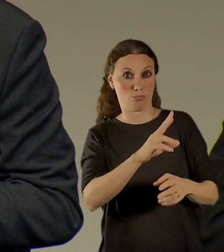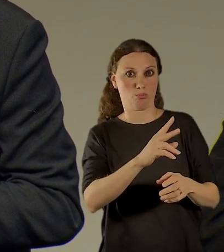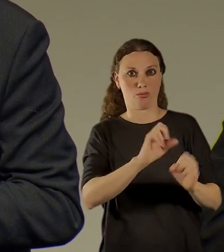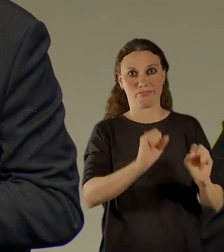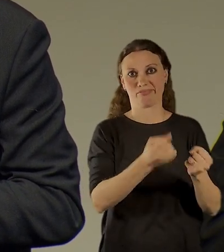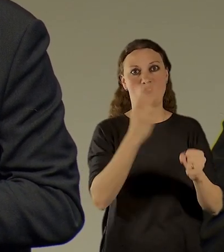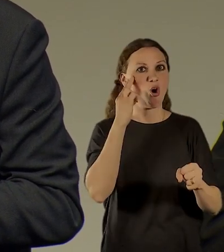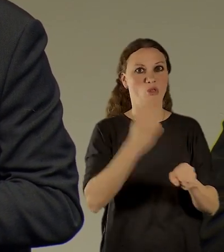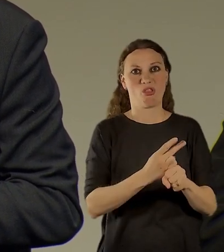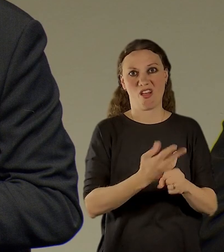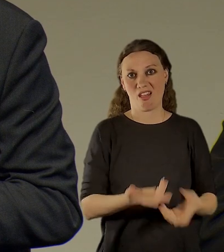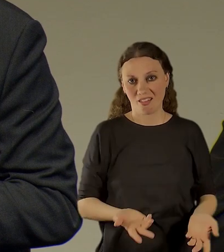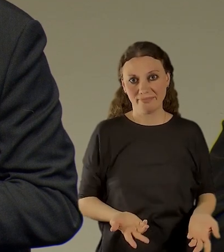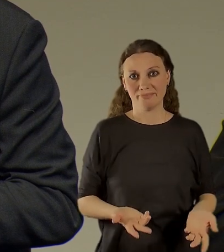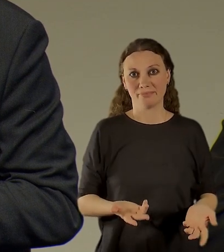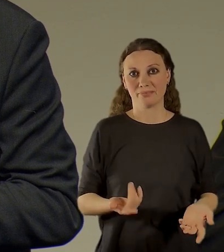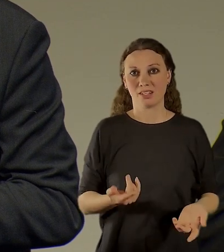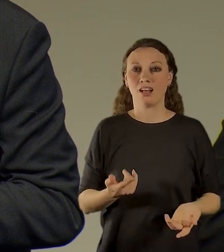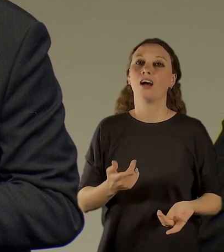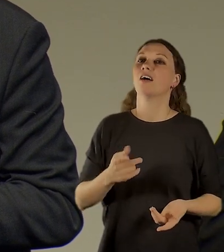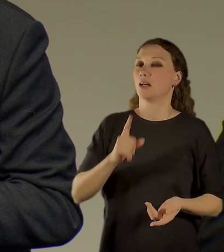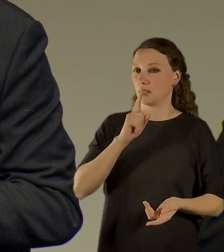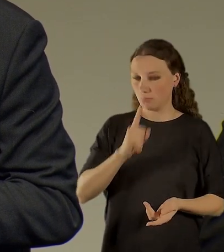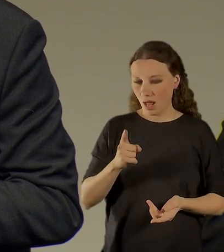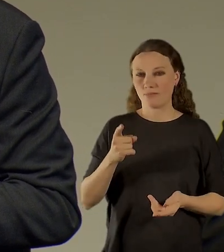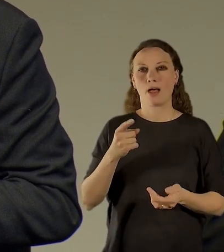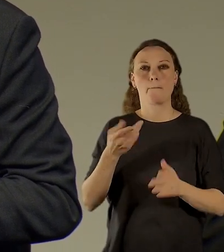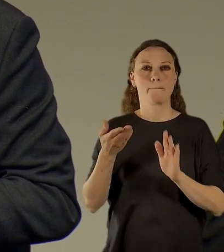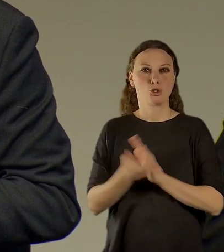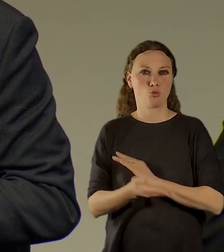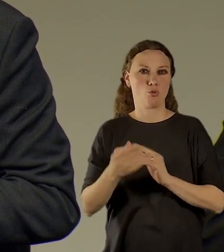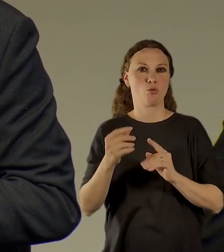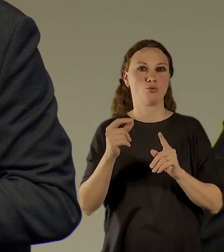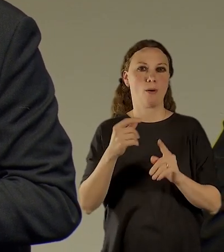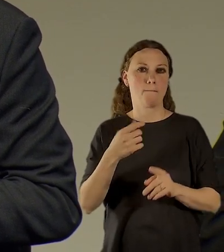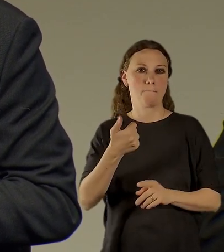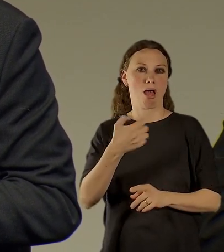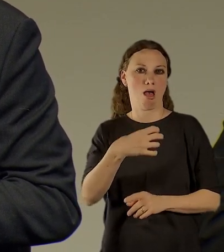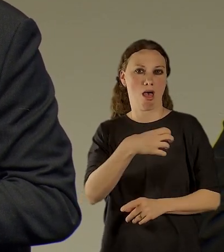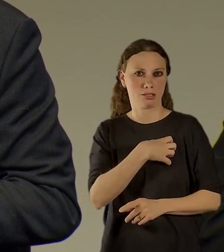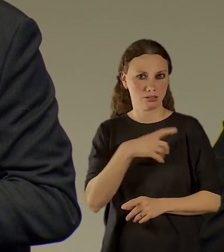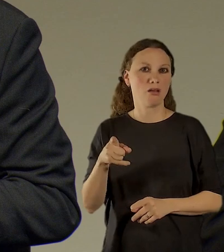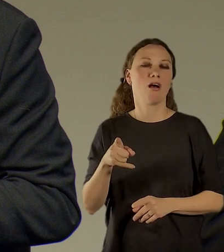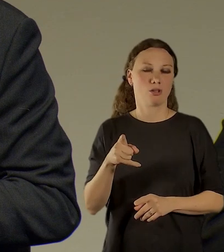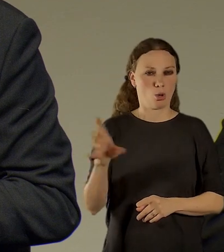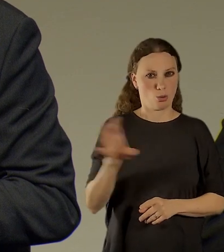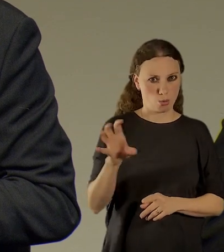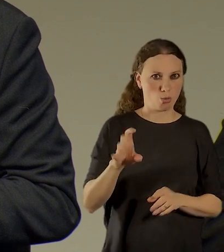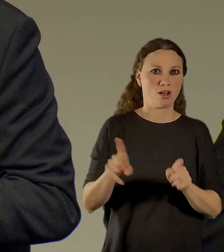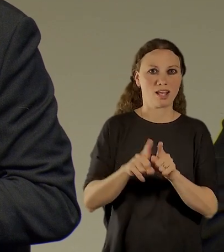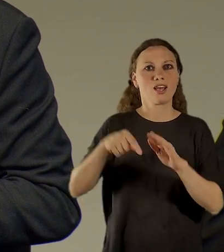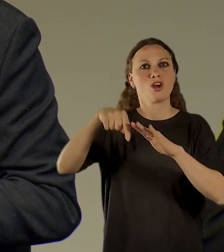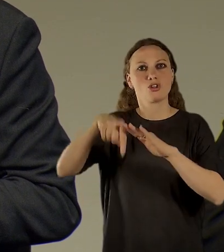Myslím si, že ten Pečkov paláce nabízí skutečně, tam je dole expozice věnovaná protinacistickému odboji, která je úplně